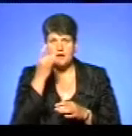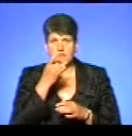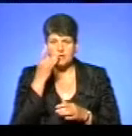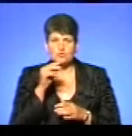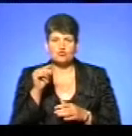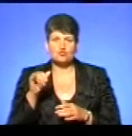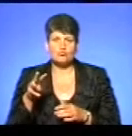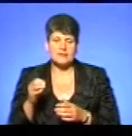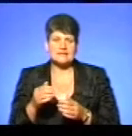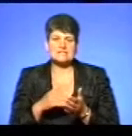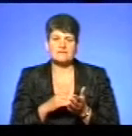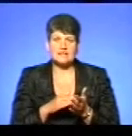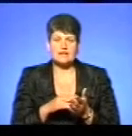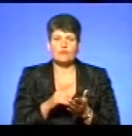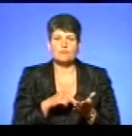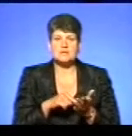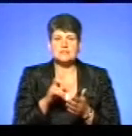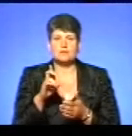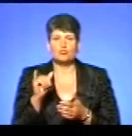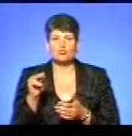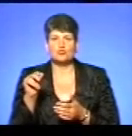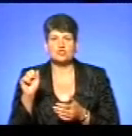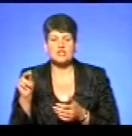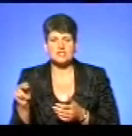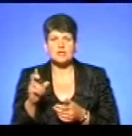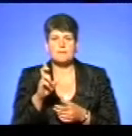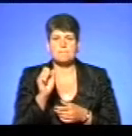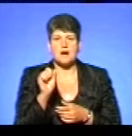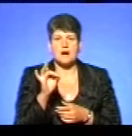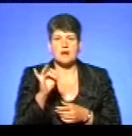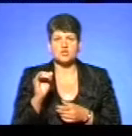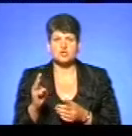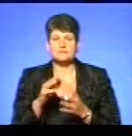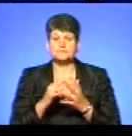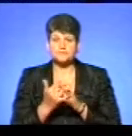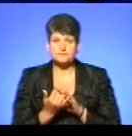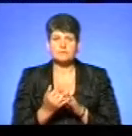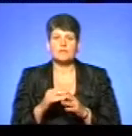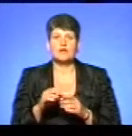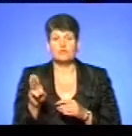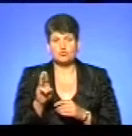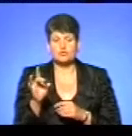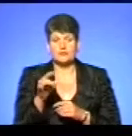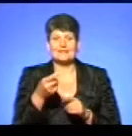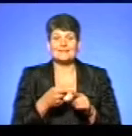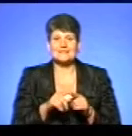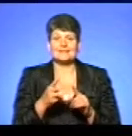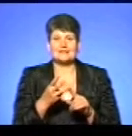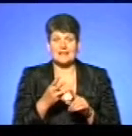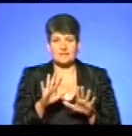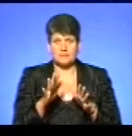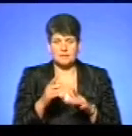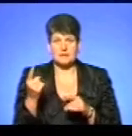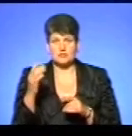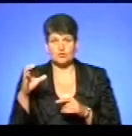село Бариш і в самому місті Бучач. Це, ви так, на околиці міста, правніше сказати. От, і в Шумському районі. В Шумському це третій випадок. Перший був тим, як я